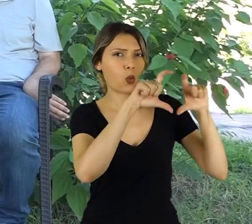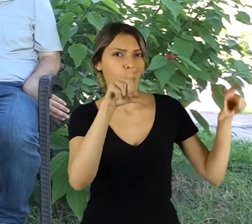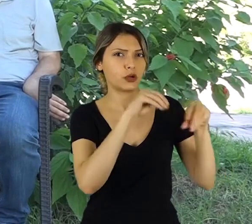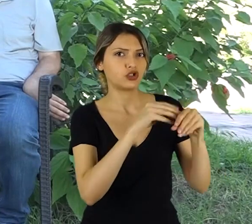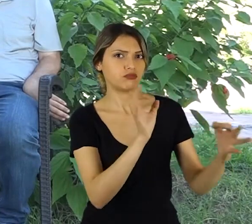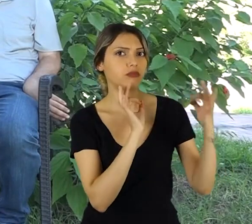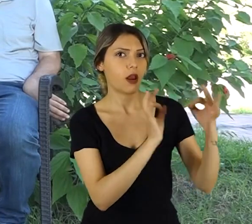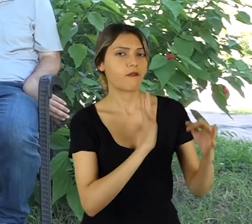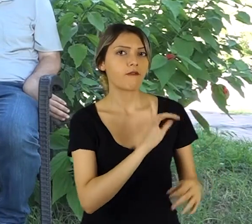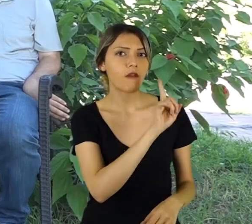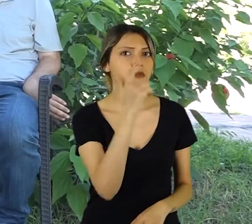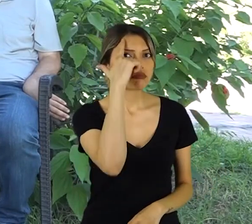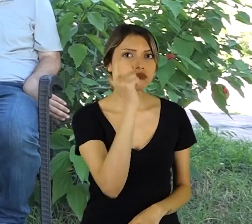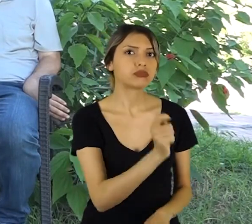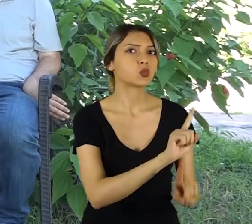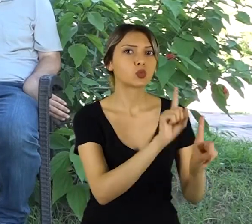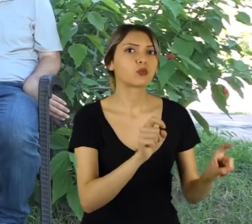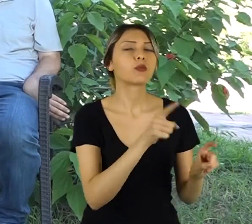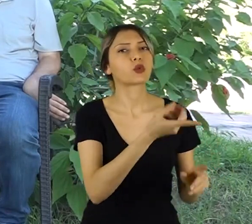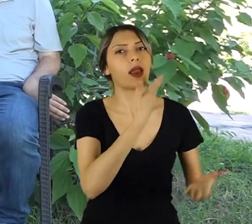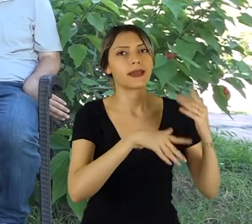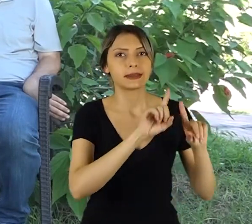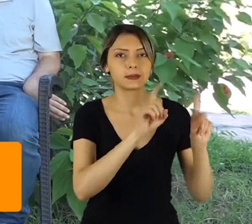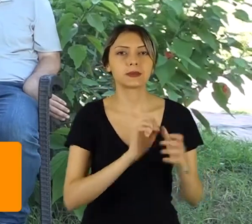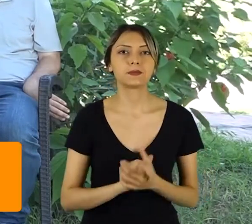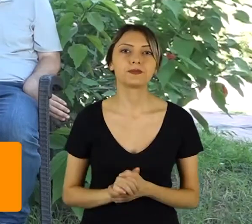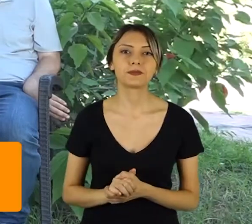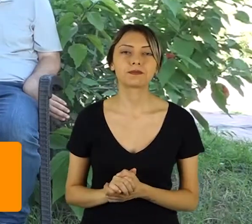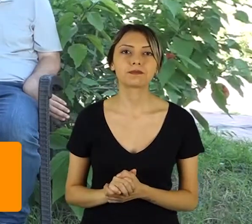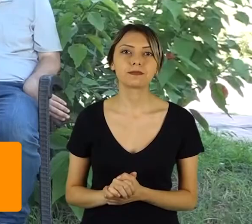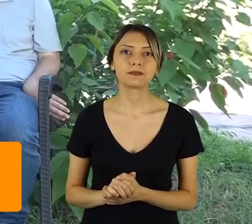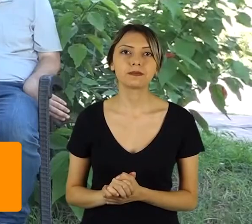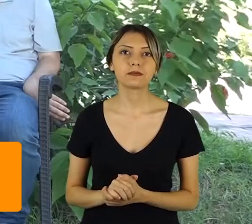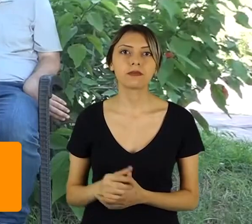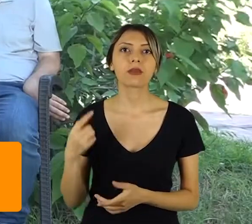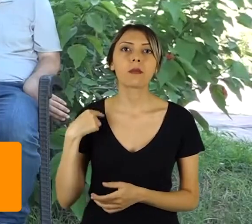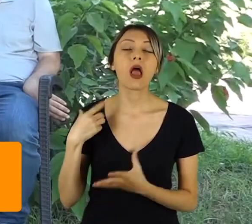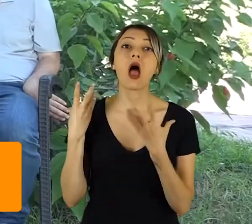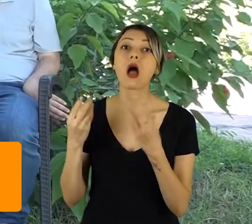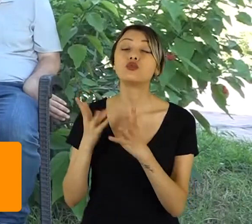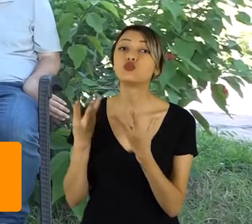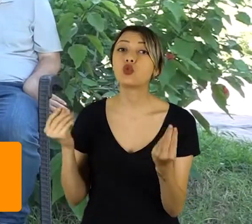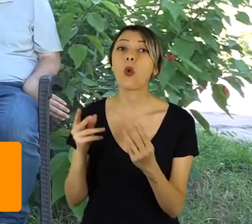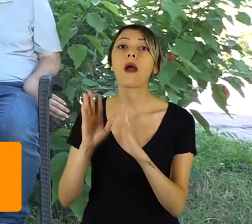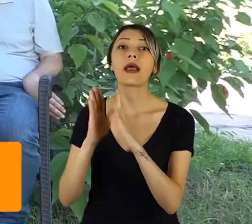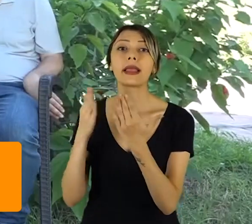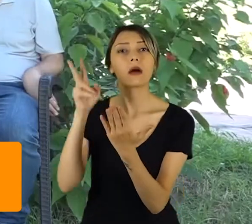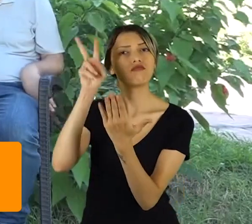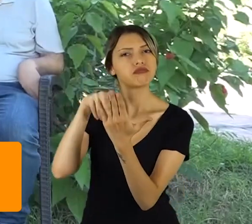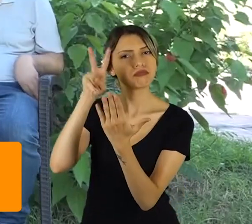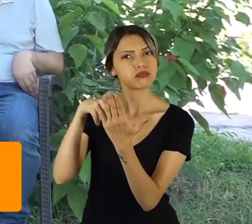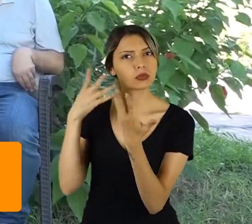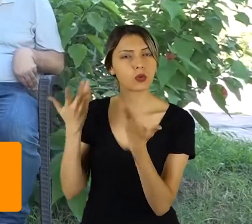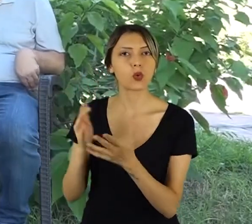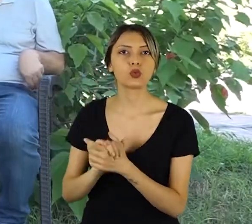geçtiniz mi? İhtiyaç duydunuz mu? Bunlardan bahseder misiniz? Ben bol kitap okudum. Gebset